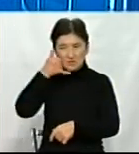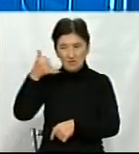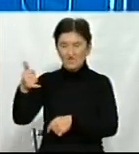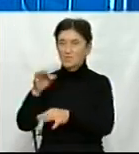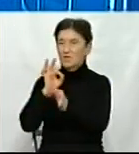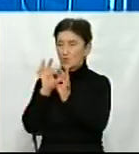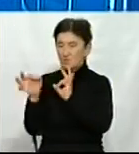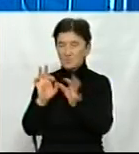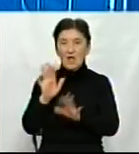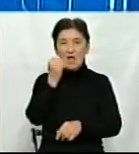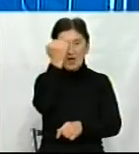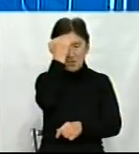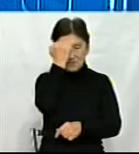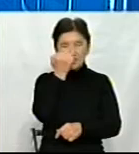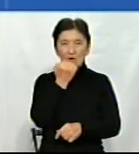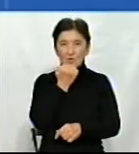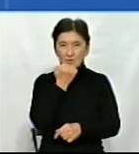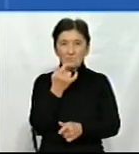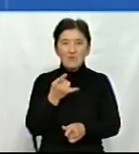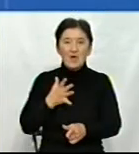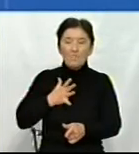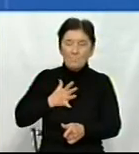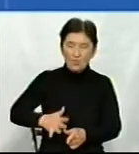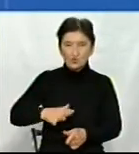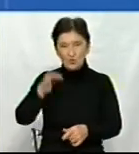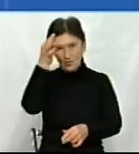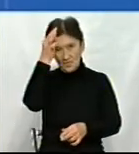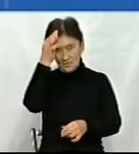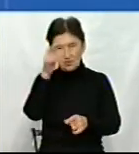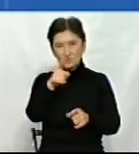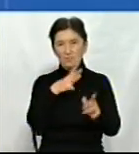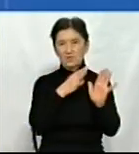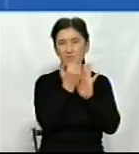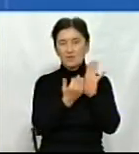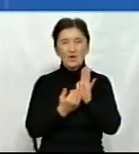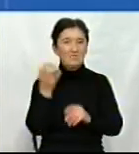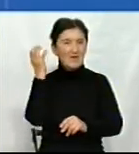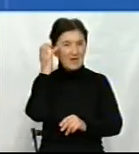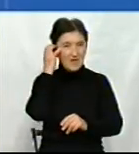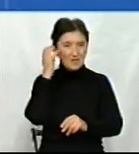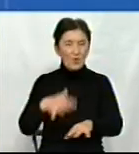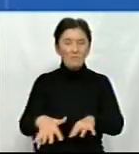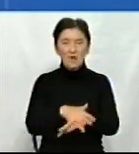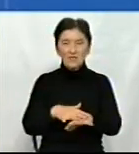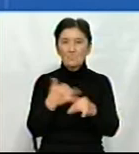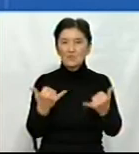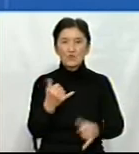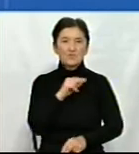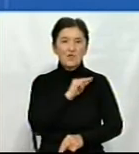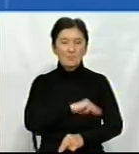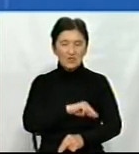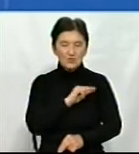Дякую вам. Дуже дякую. Мушу нагадати, що це була програма «Радіо Майдан». Сьогодні ми працювали